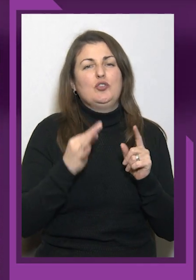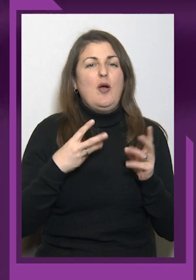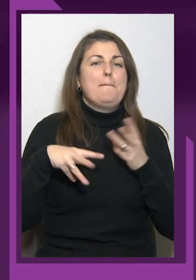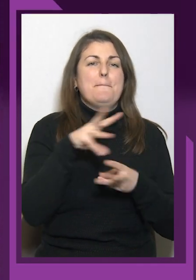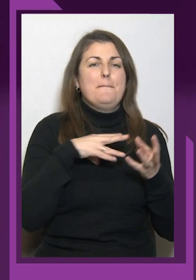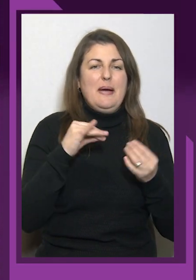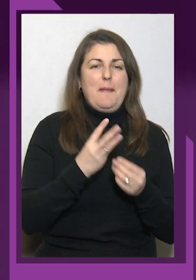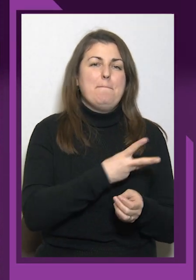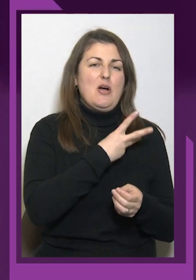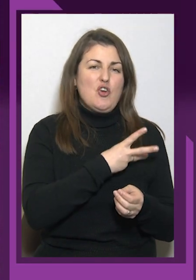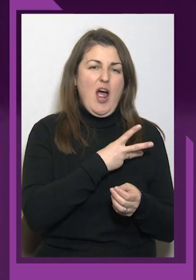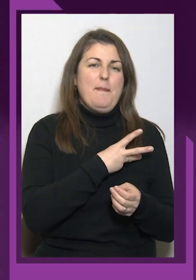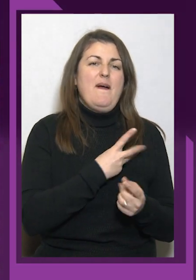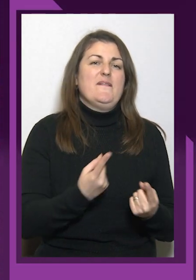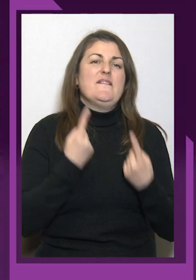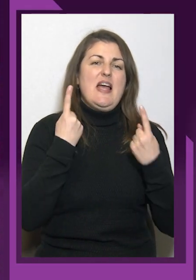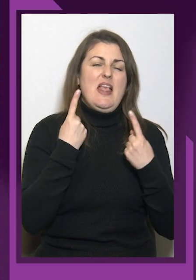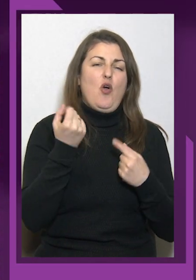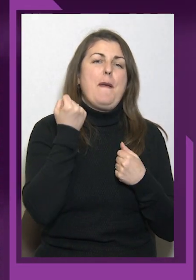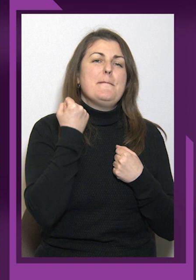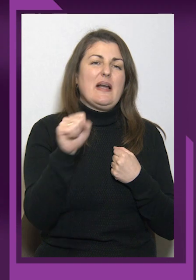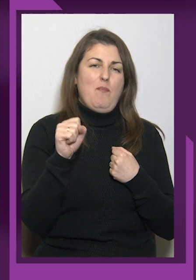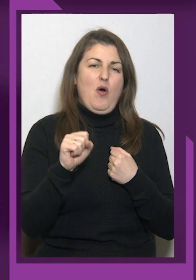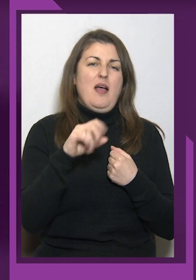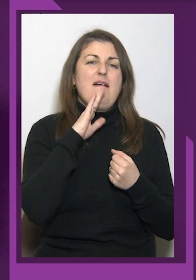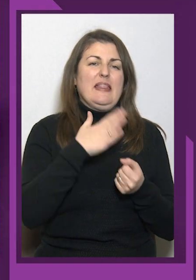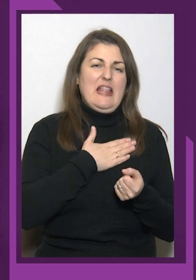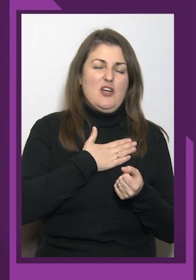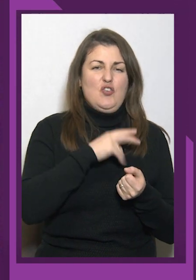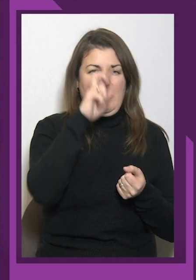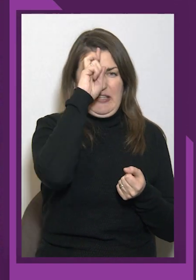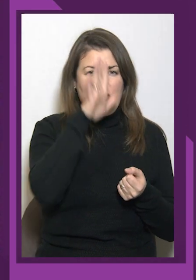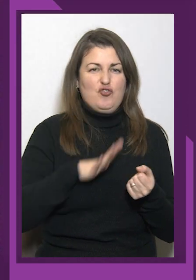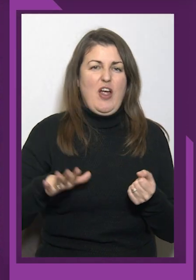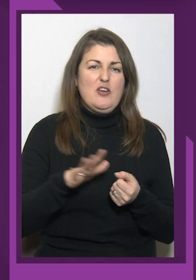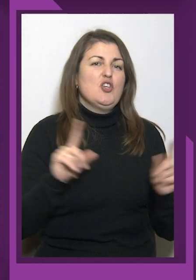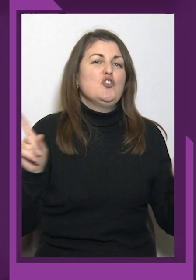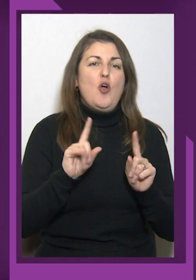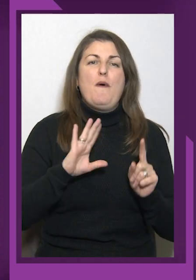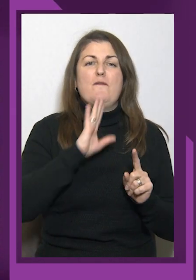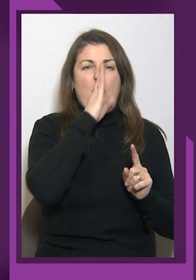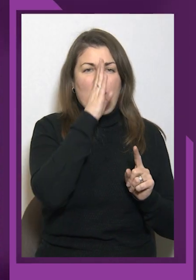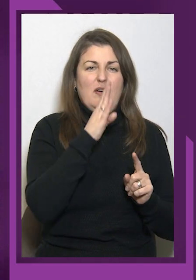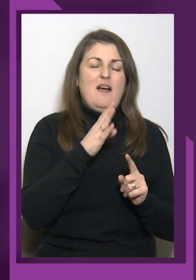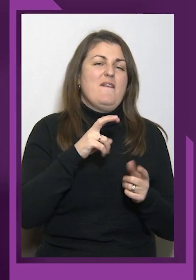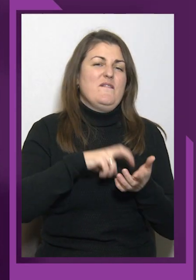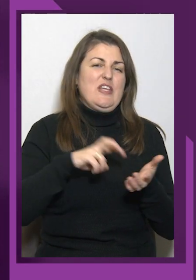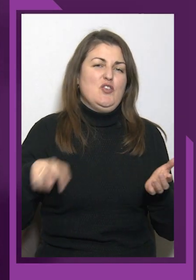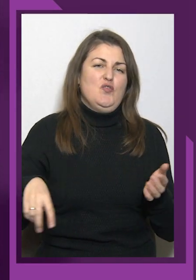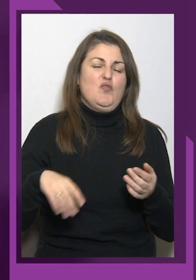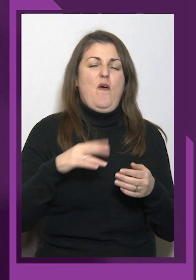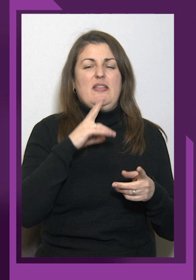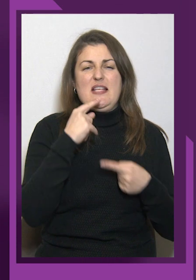нашої держави. Щоб ворог відійшов назавжди. Слава Україні!